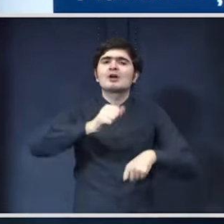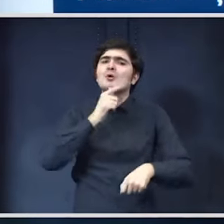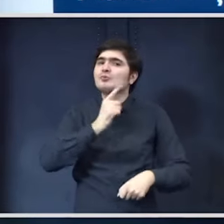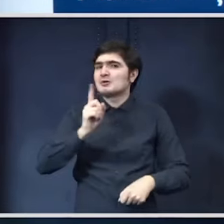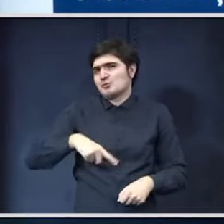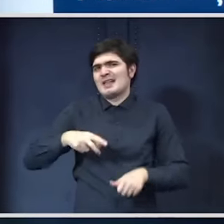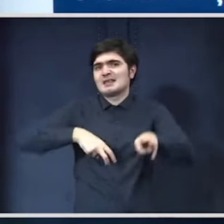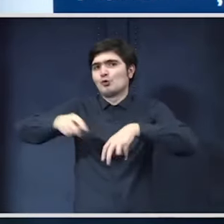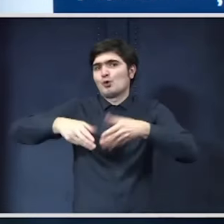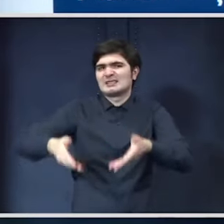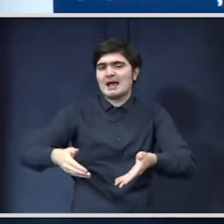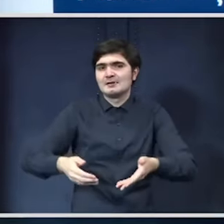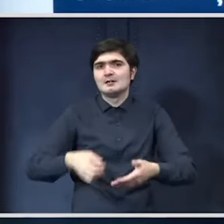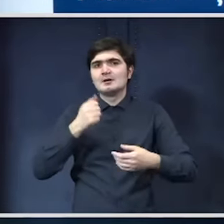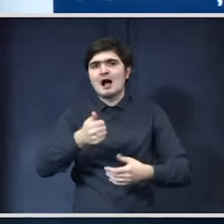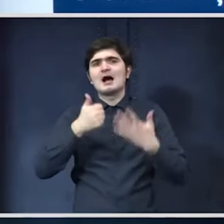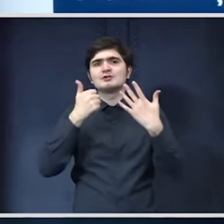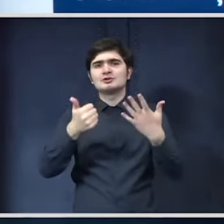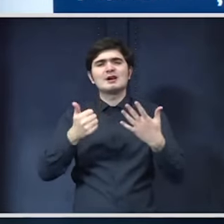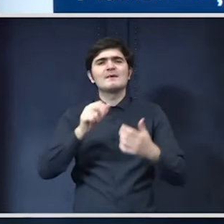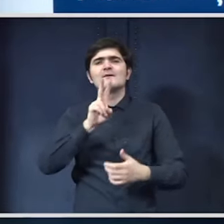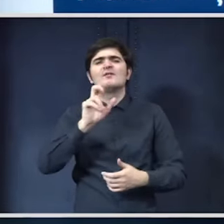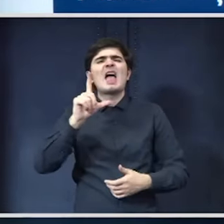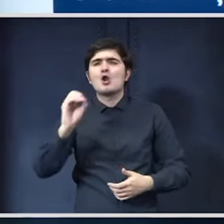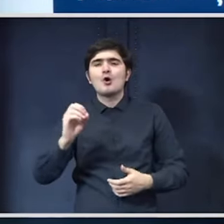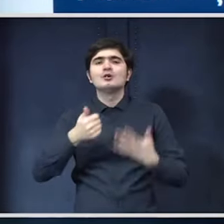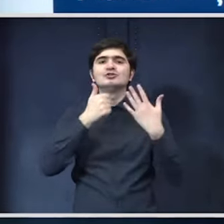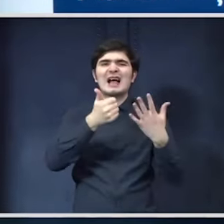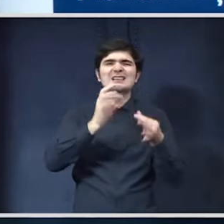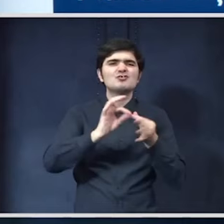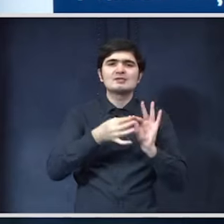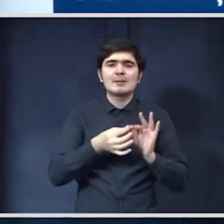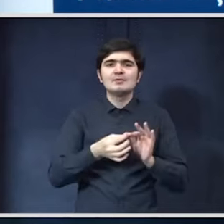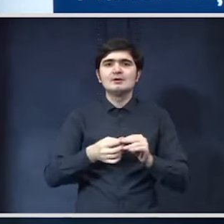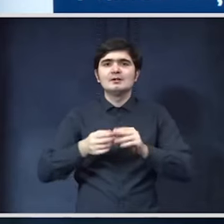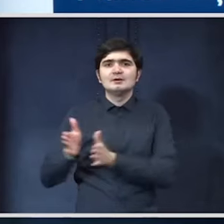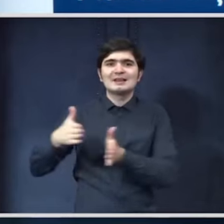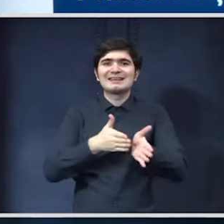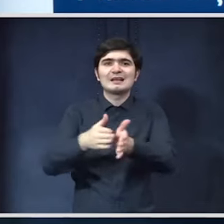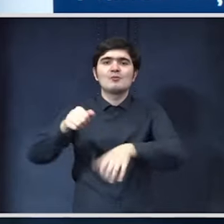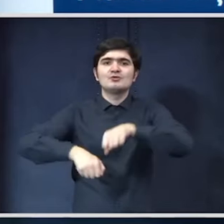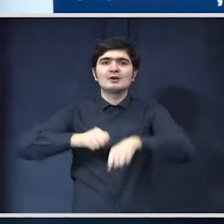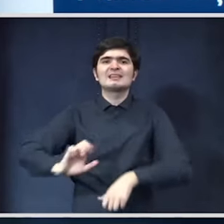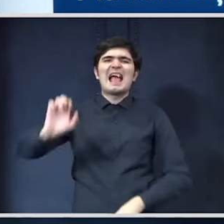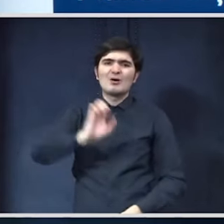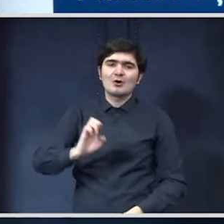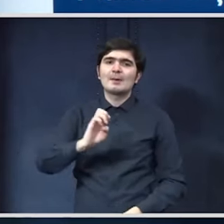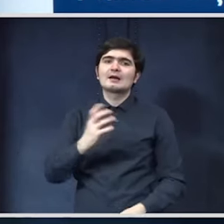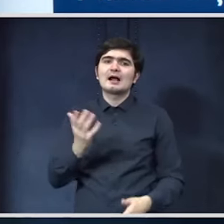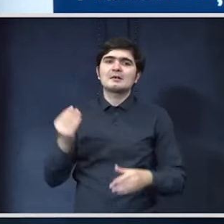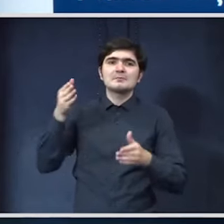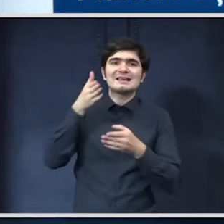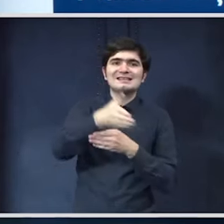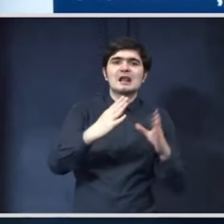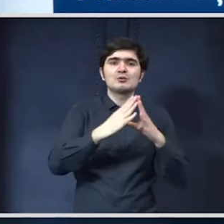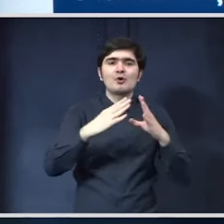autostrăzi în mod evident A6 Velo 6 scuze înseamnă traseul Velo european care intră în